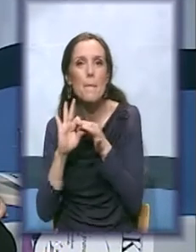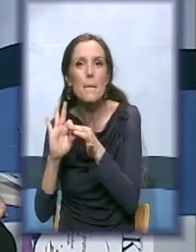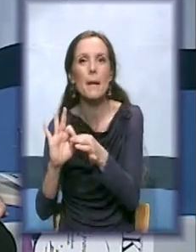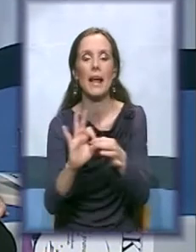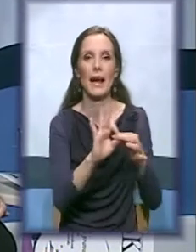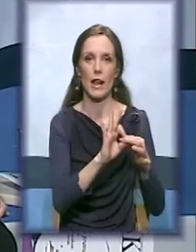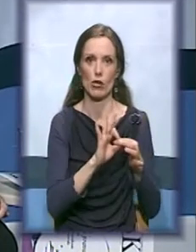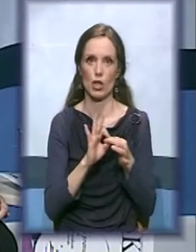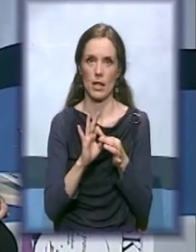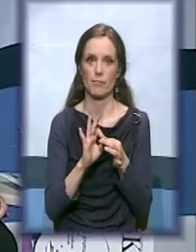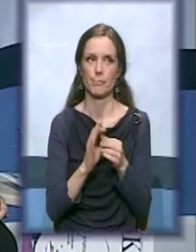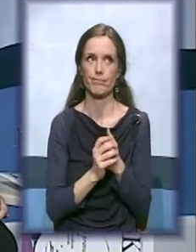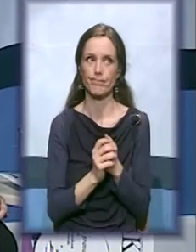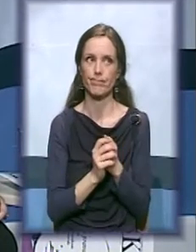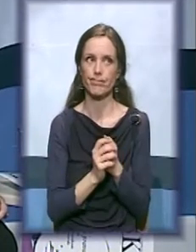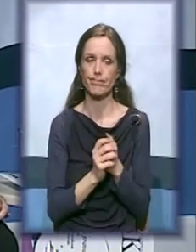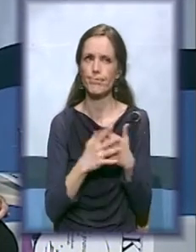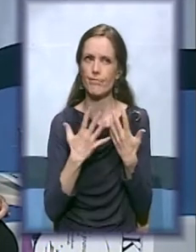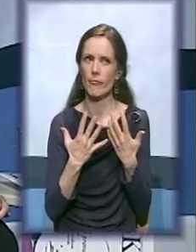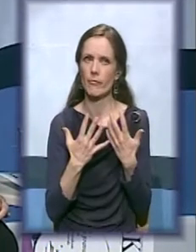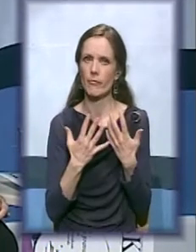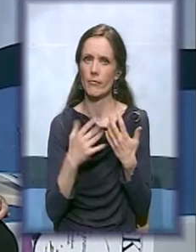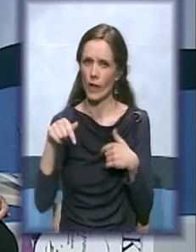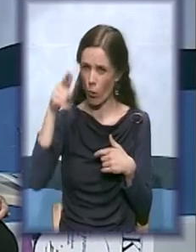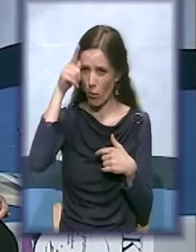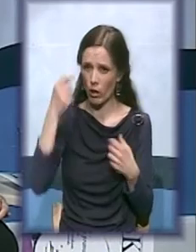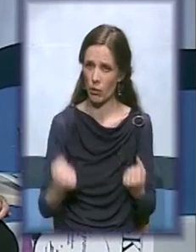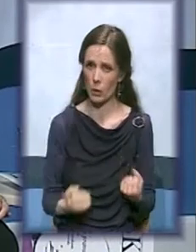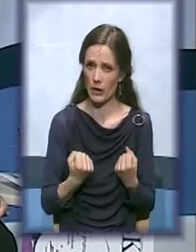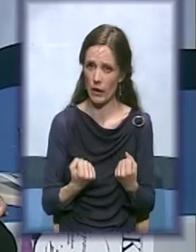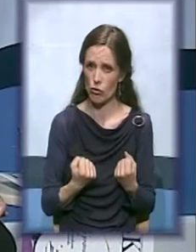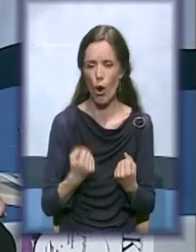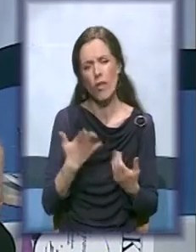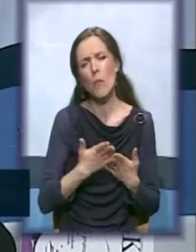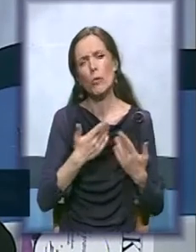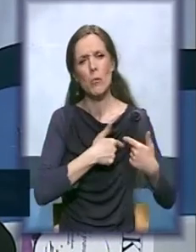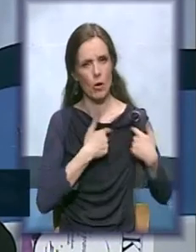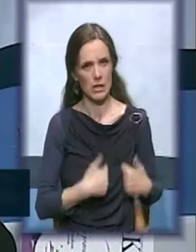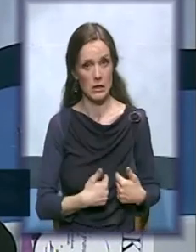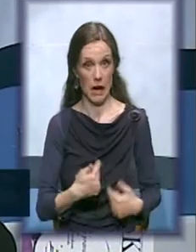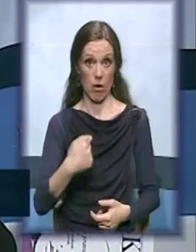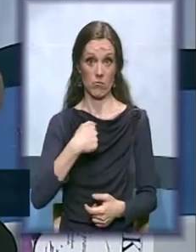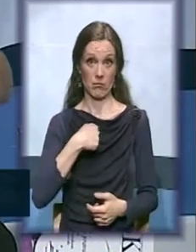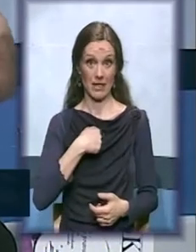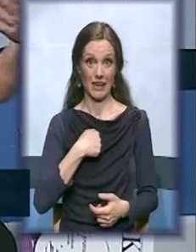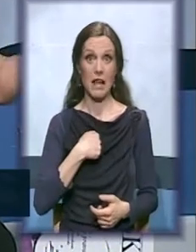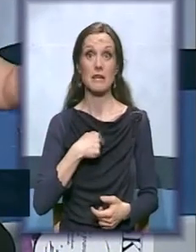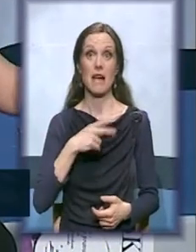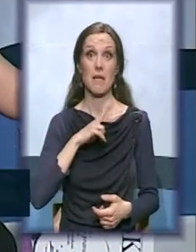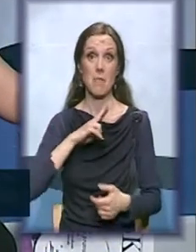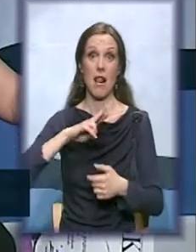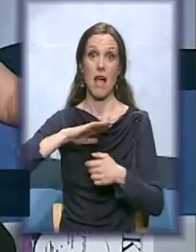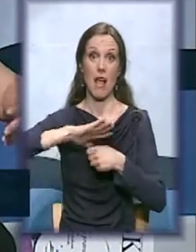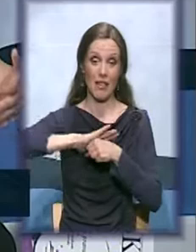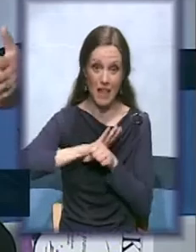Dosta je teško, teško je u Beogradu. Hajde da budemo iskrene. Ja sam preživjela naselje, trebalo nam je tri